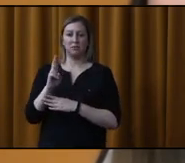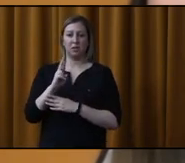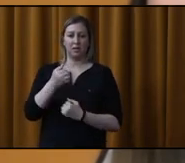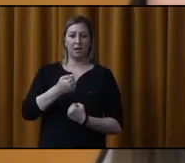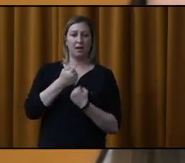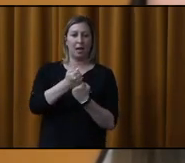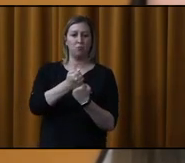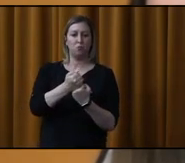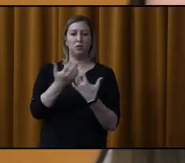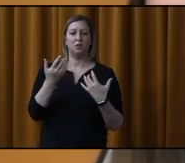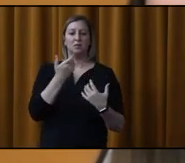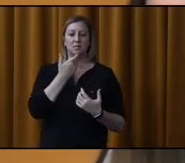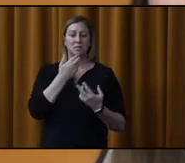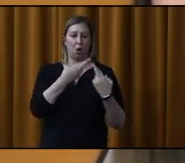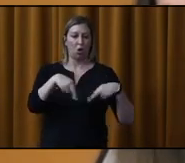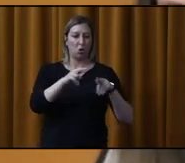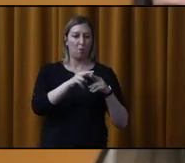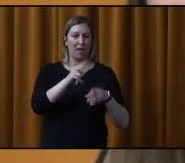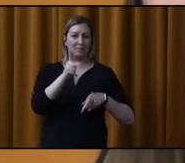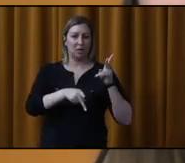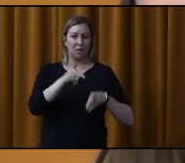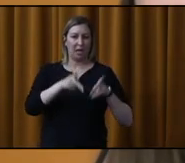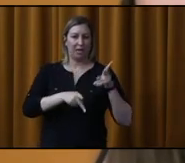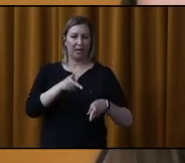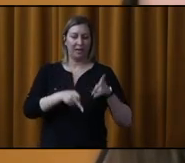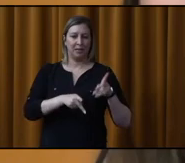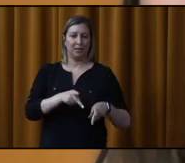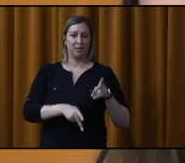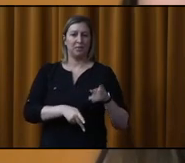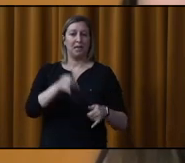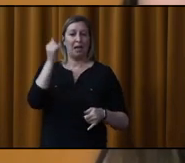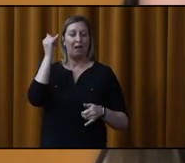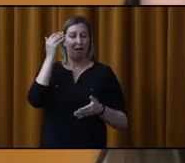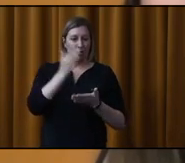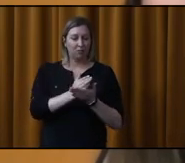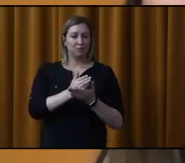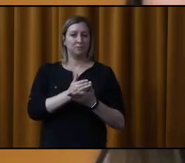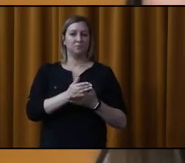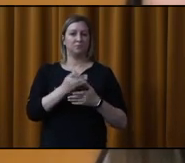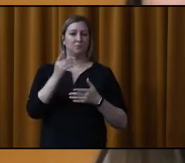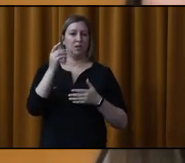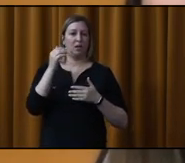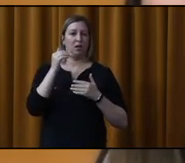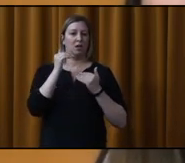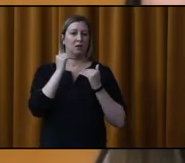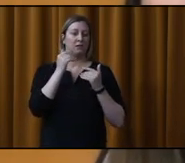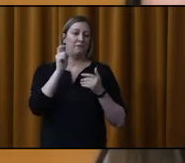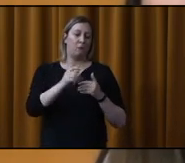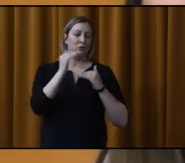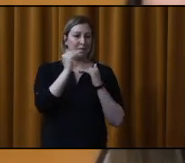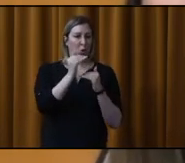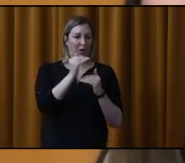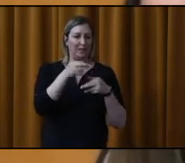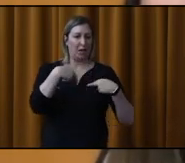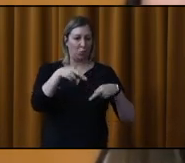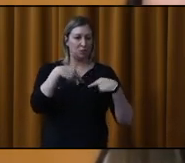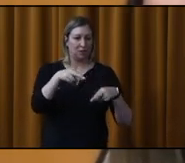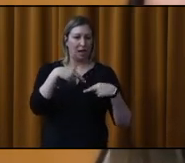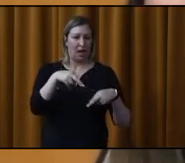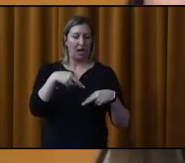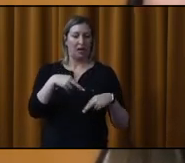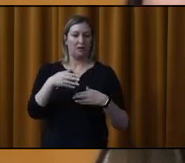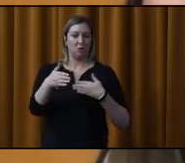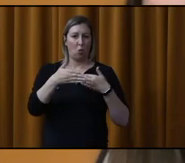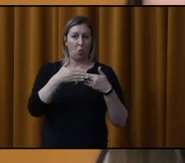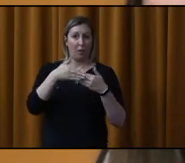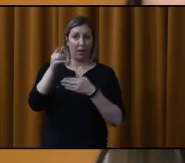le regroupement de citoyens mettant fin à l'insécurité routière sur le trajet scolaire dans sa démarche de sensibilisation auprès